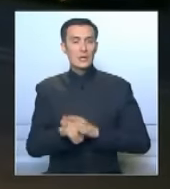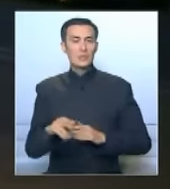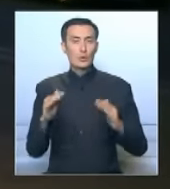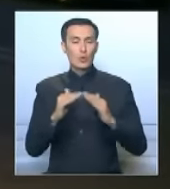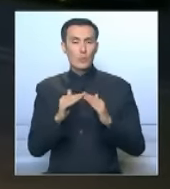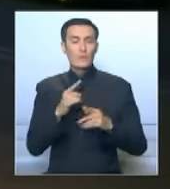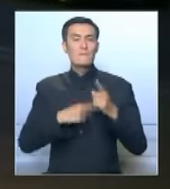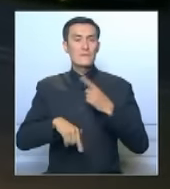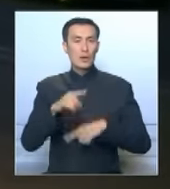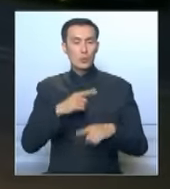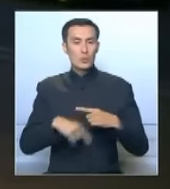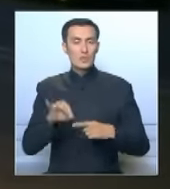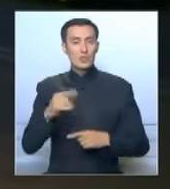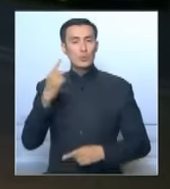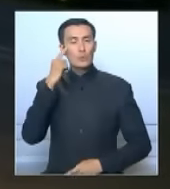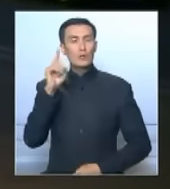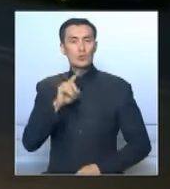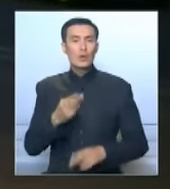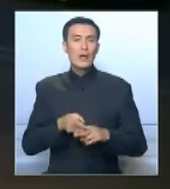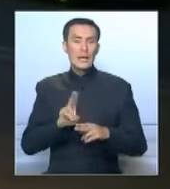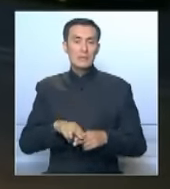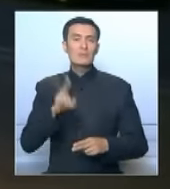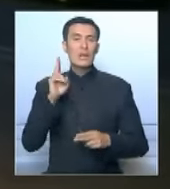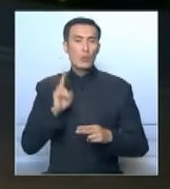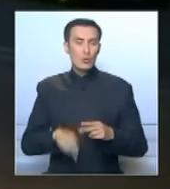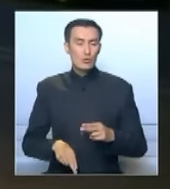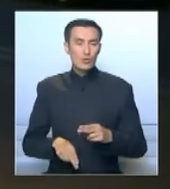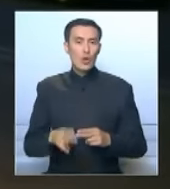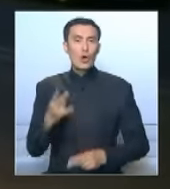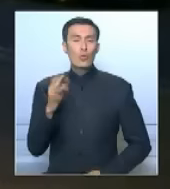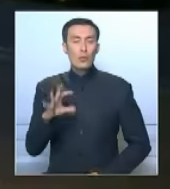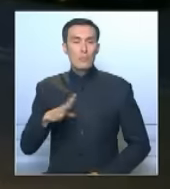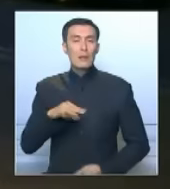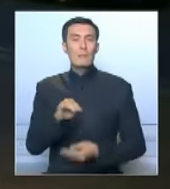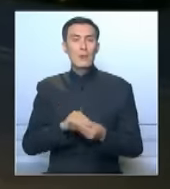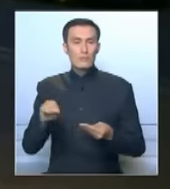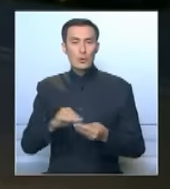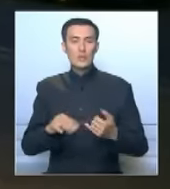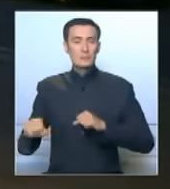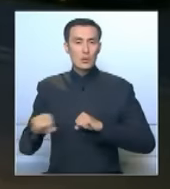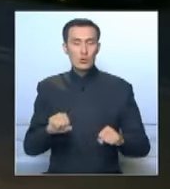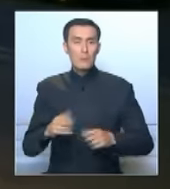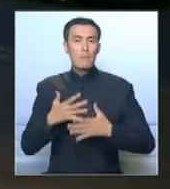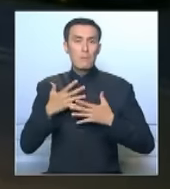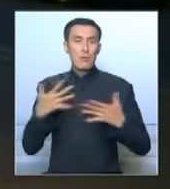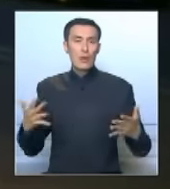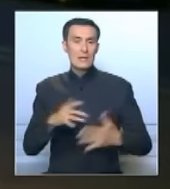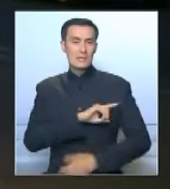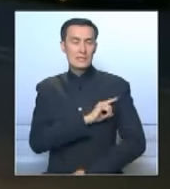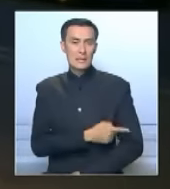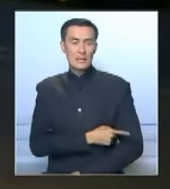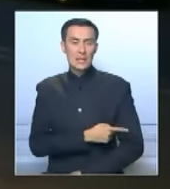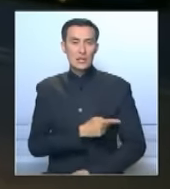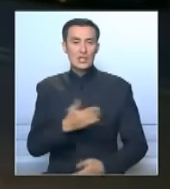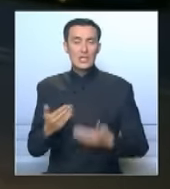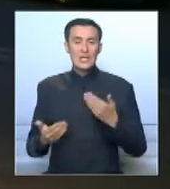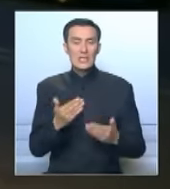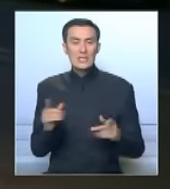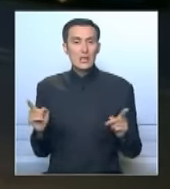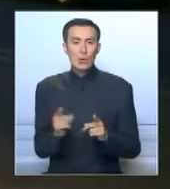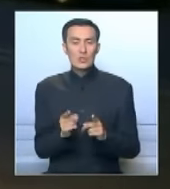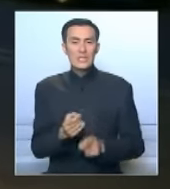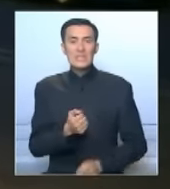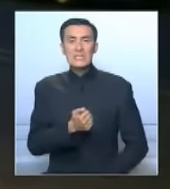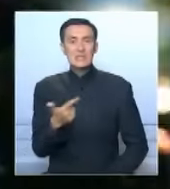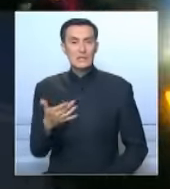вернулись через какое-то время, думая, что на этом все закончилось. Но был еще один толчок, еще более сильный, даже если короткий, всего